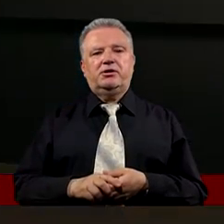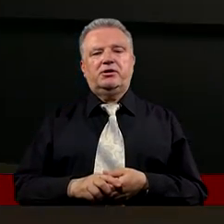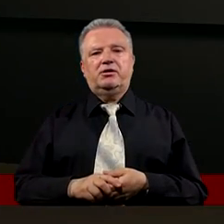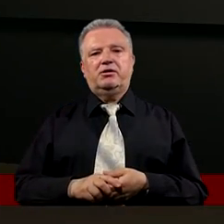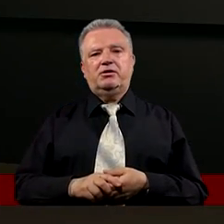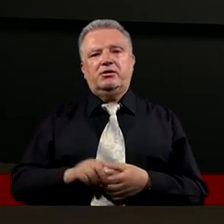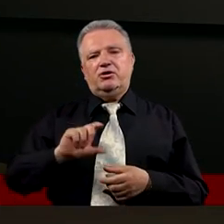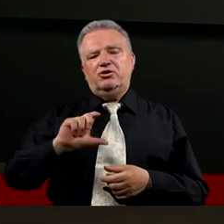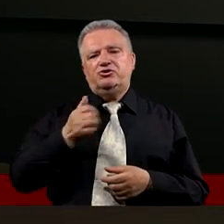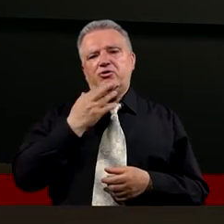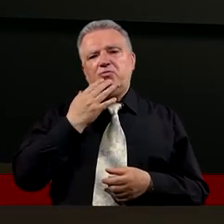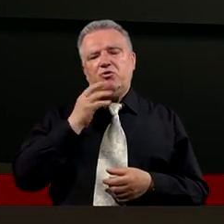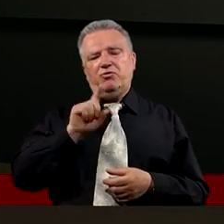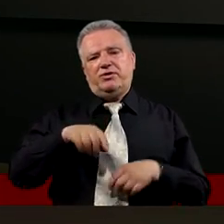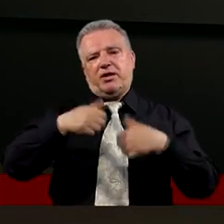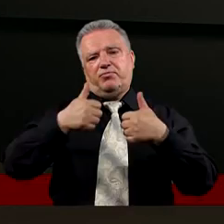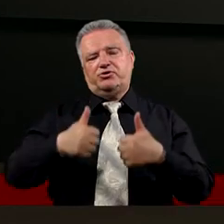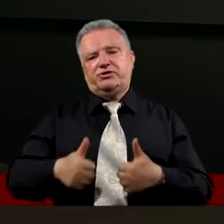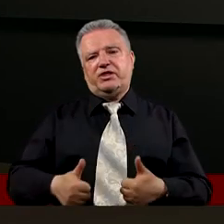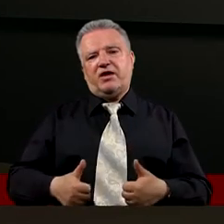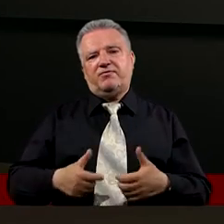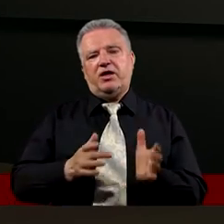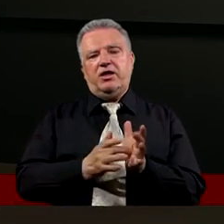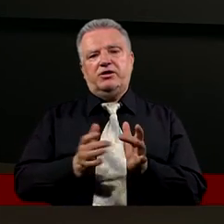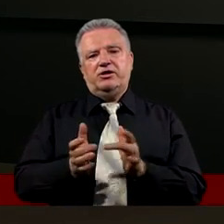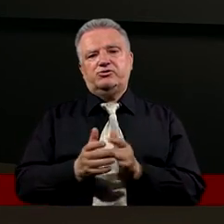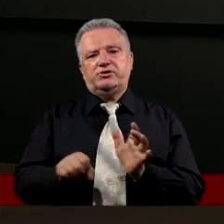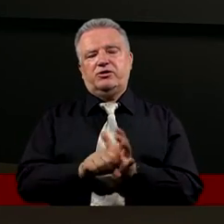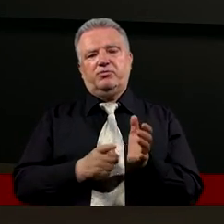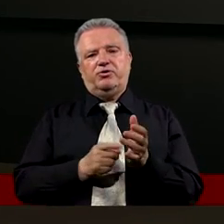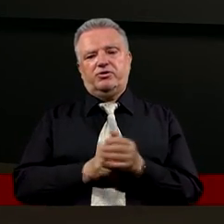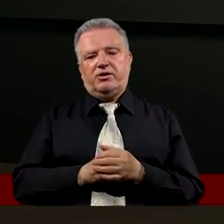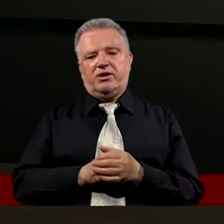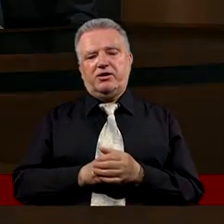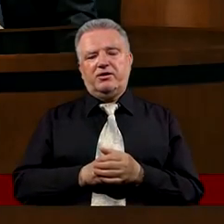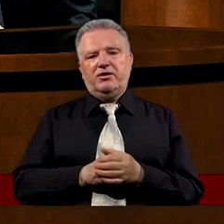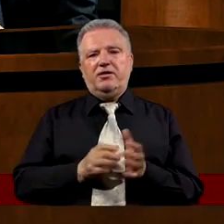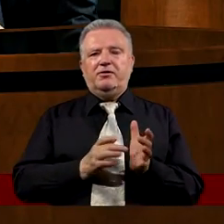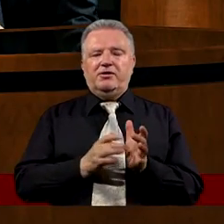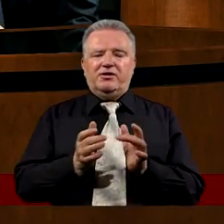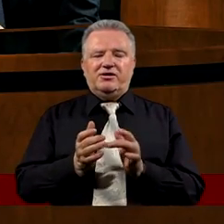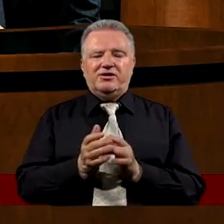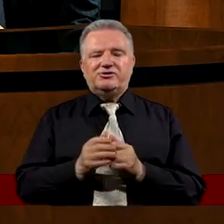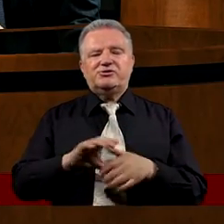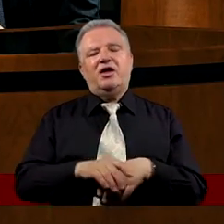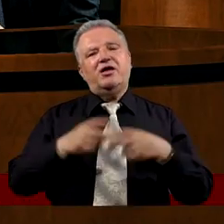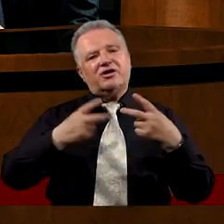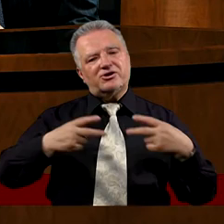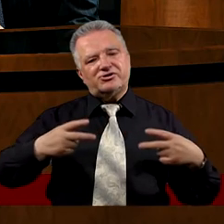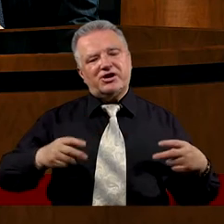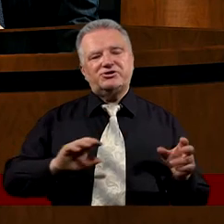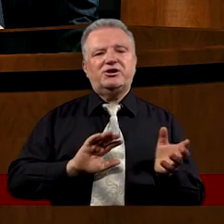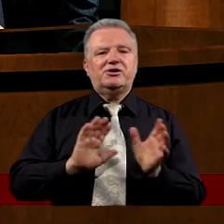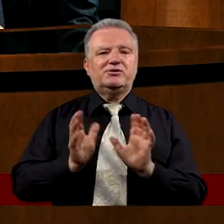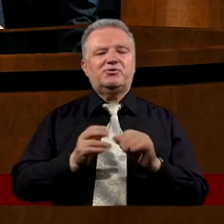czym świadczy ta Postawa Jezusa Wobec Piotra w tym momencie? W ogóle Jezus W bardzo taktowny sposób